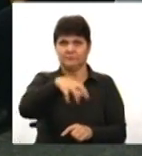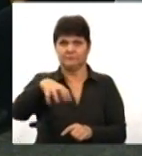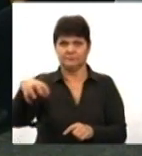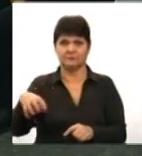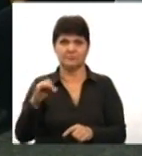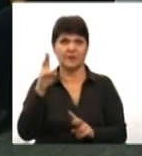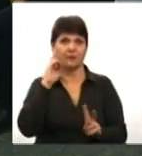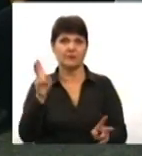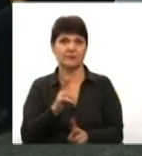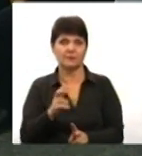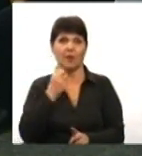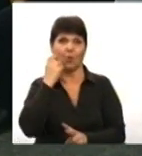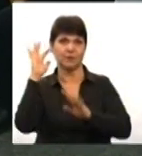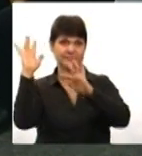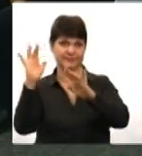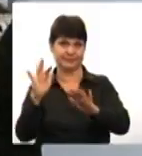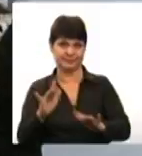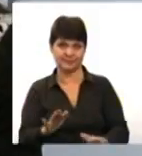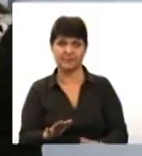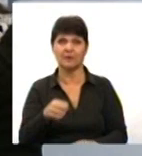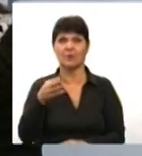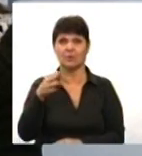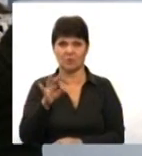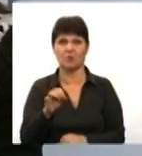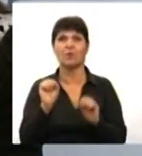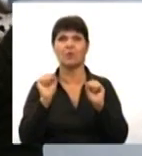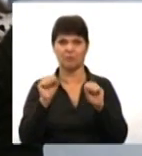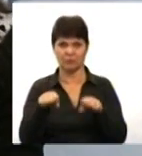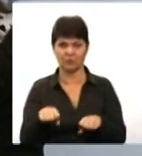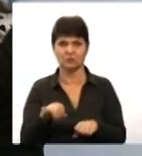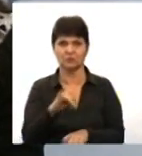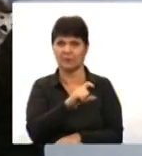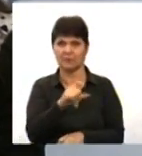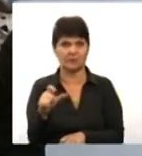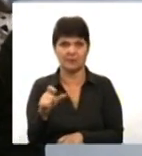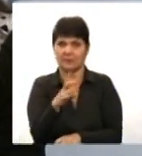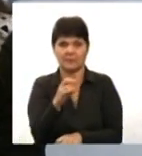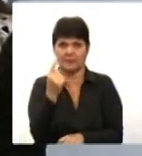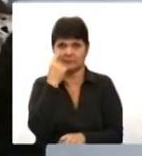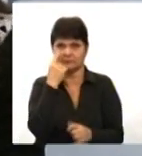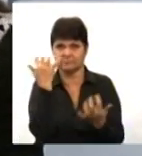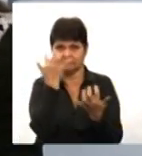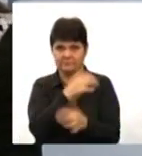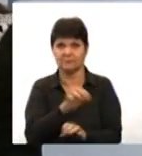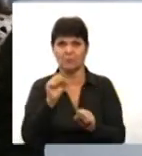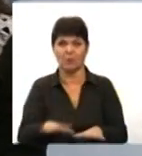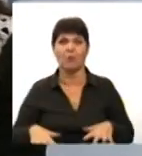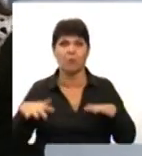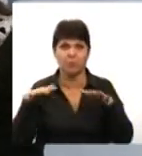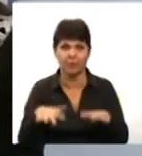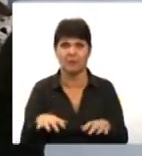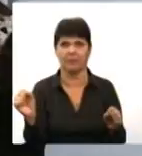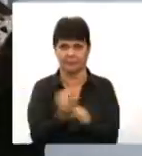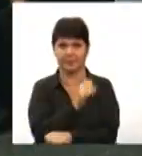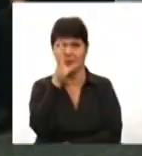і ви знаєте, коли снігом замітає, то можна їх не те, що не помітити, а можна навіть впасти. Травмуватися, Так,